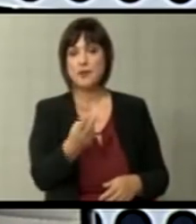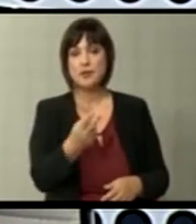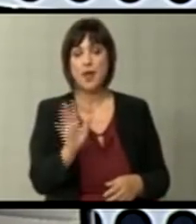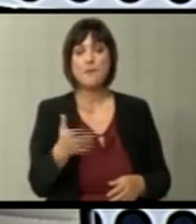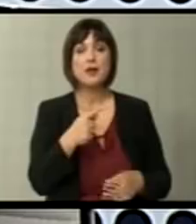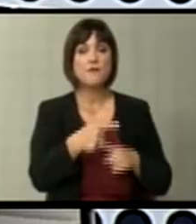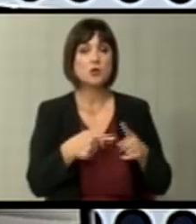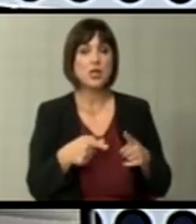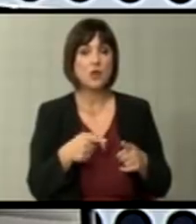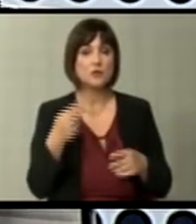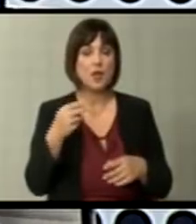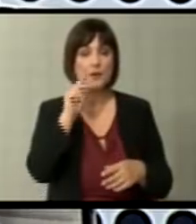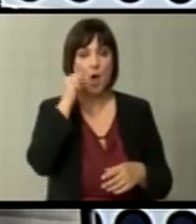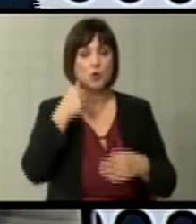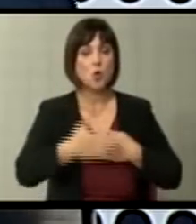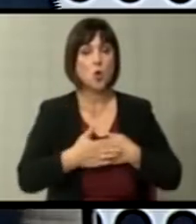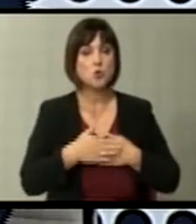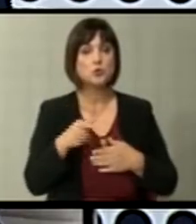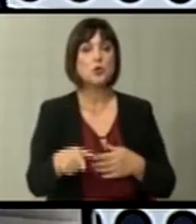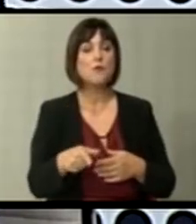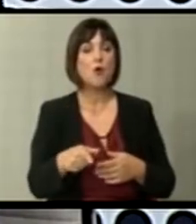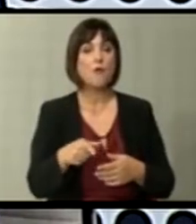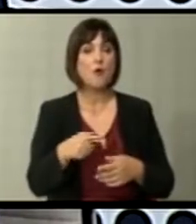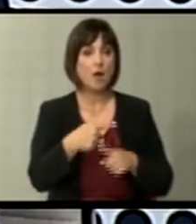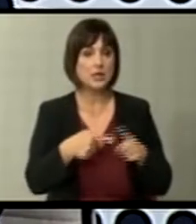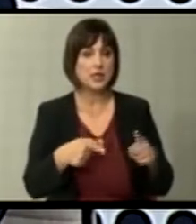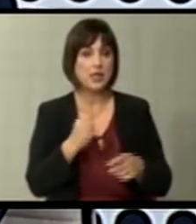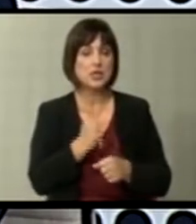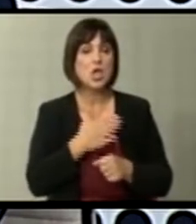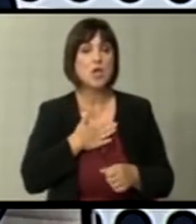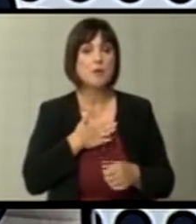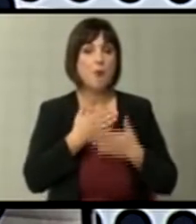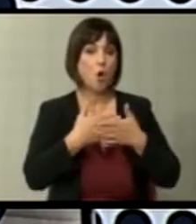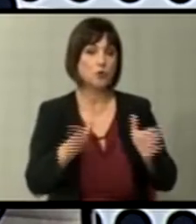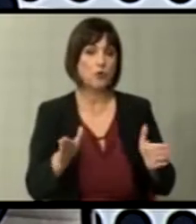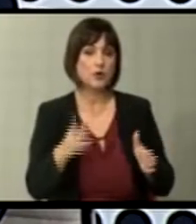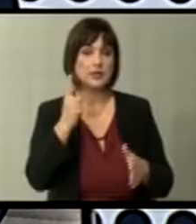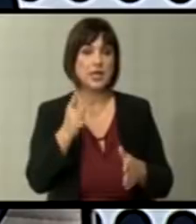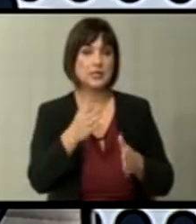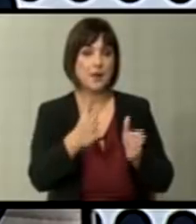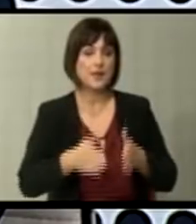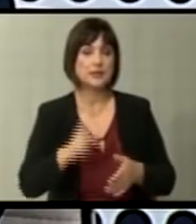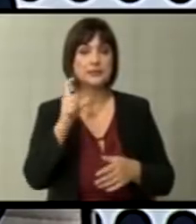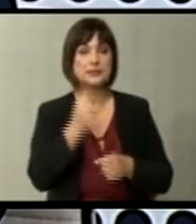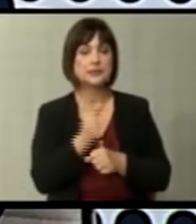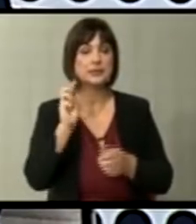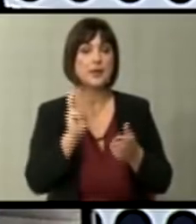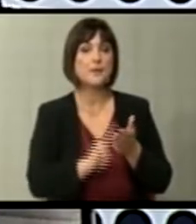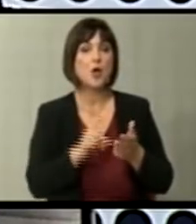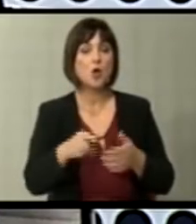Барем во делот на меѓуетничките односи во тој сегмент напротив имаме отварање на една партија СДСМ кон